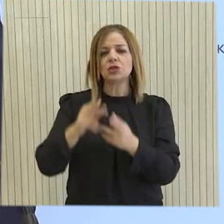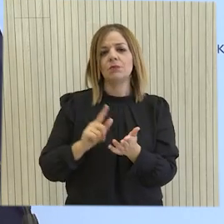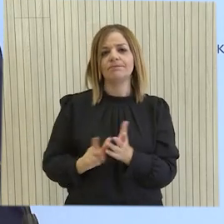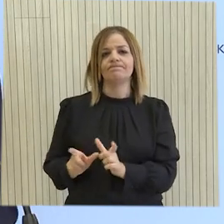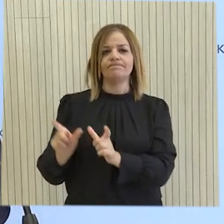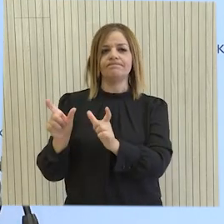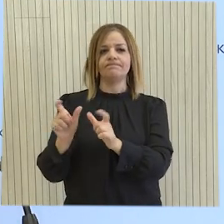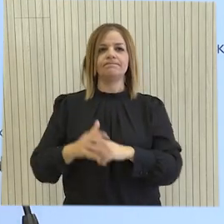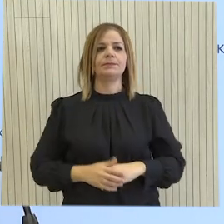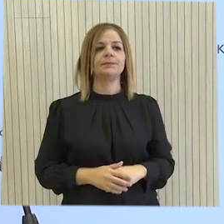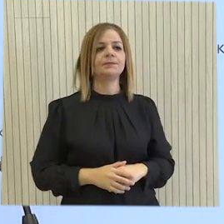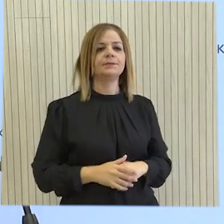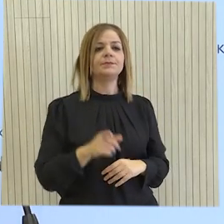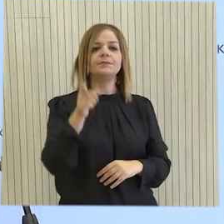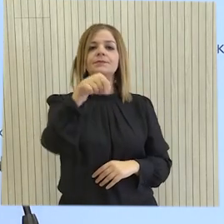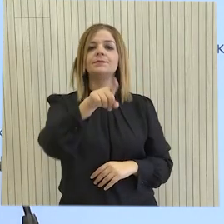να αποτραπεί.